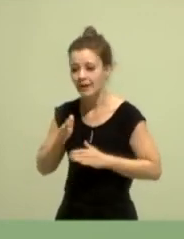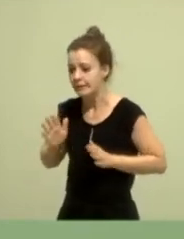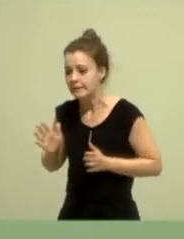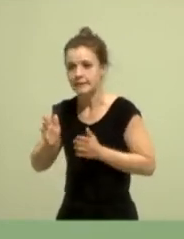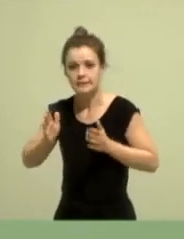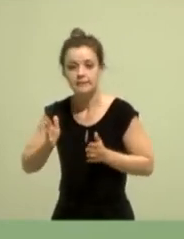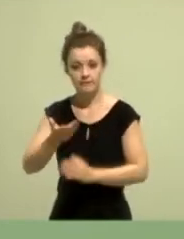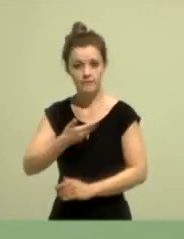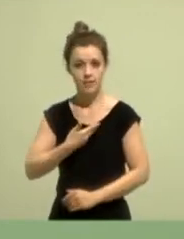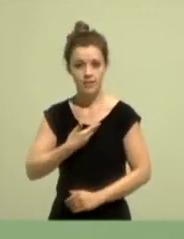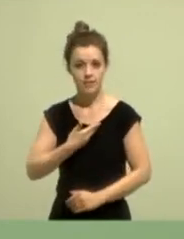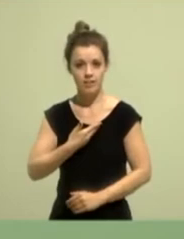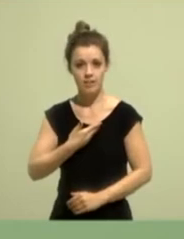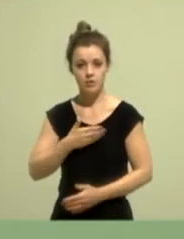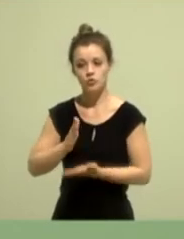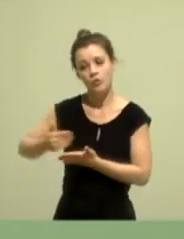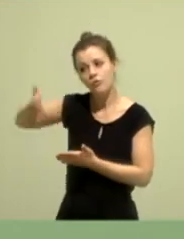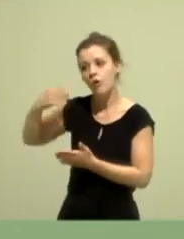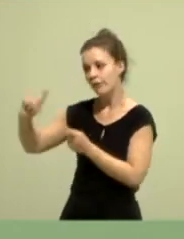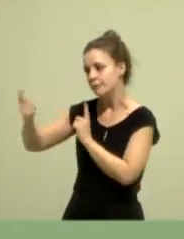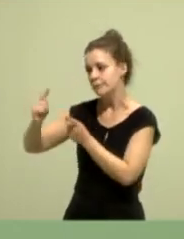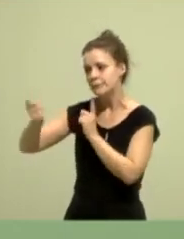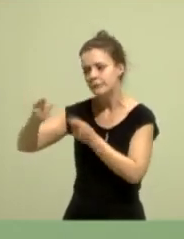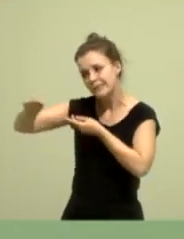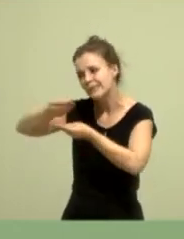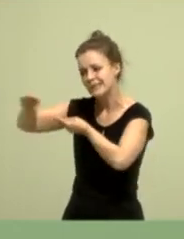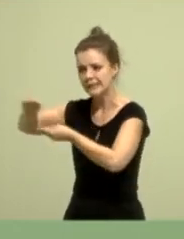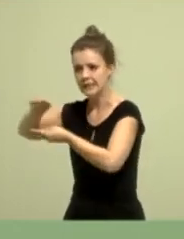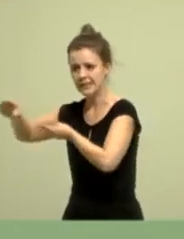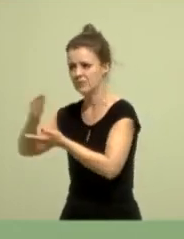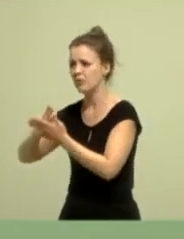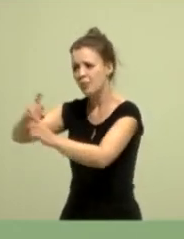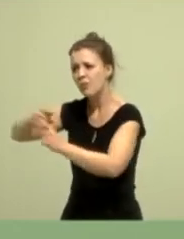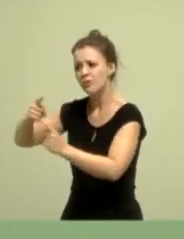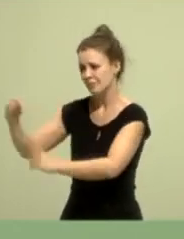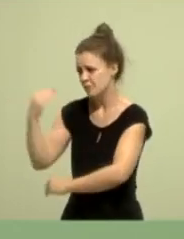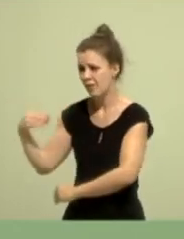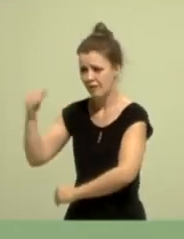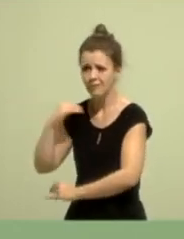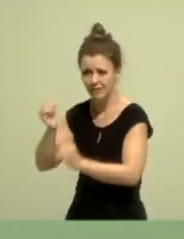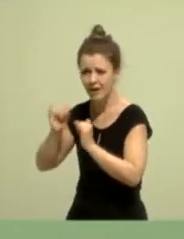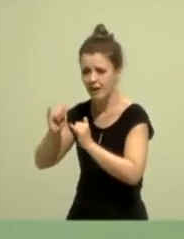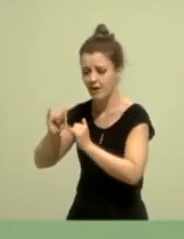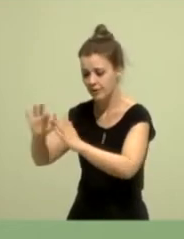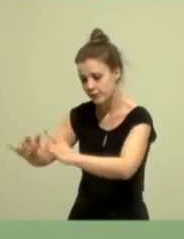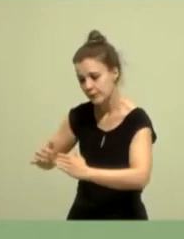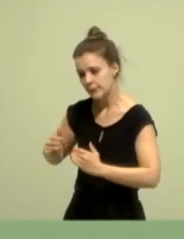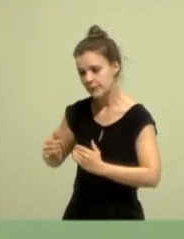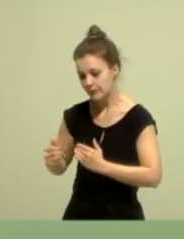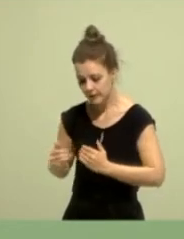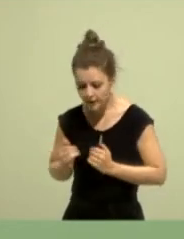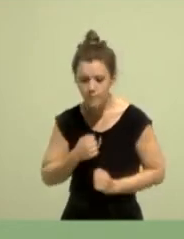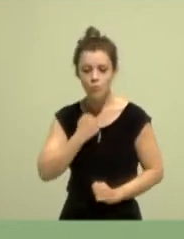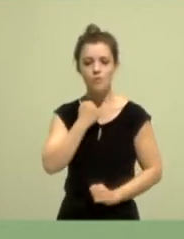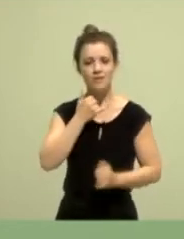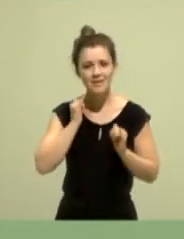Ich habe dazu viele Gespräche im Vorfeld geführt, ich hatte so viele positive Rückmeldungen, dass diese mich ebenfalls bestärkt haben, diesen Schritt